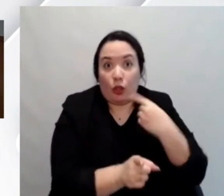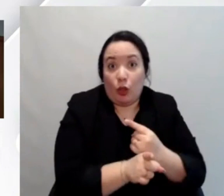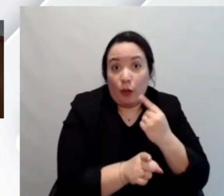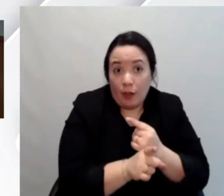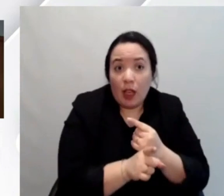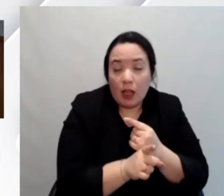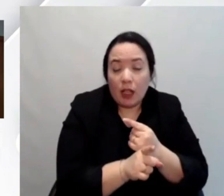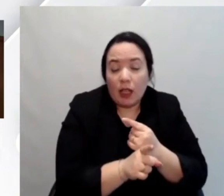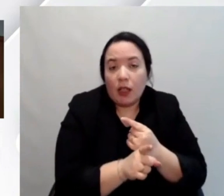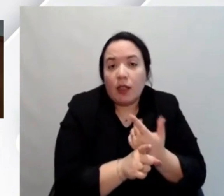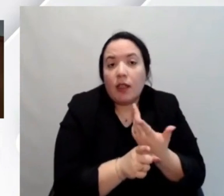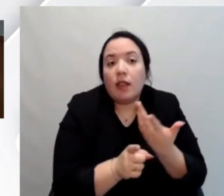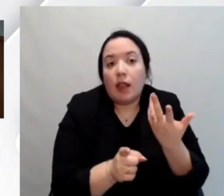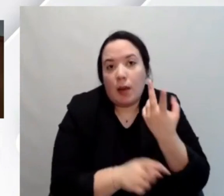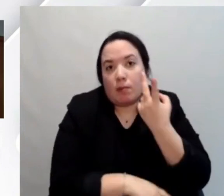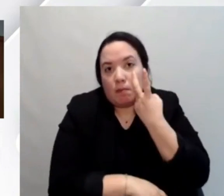evidentemente che